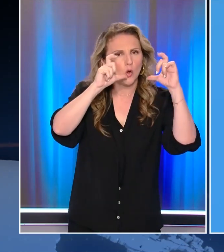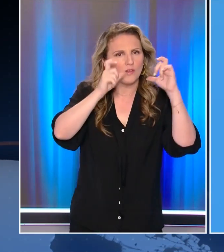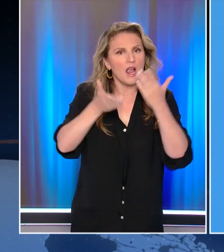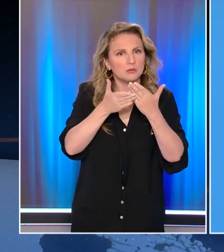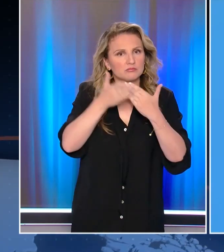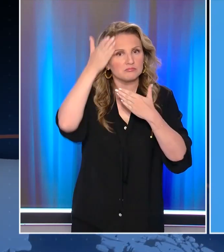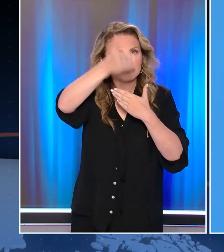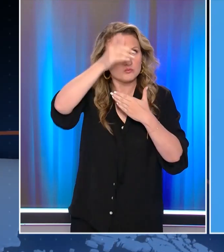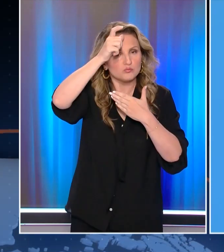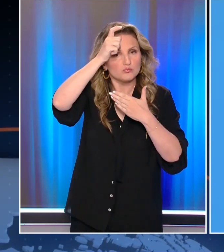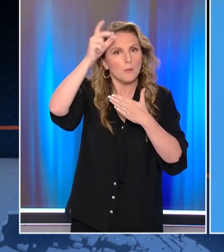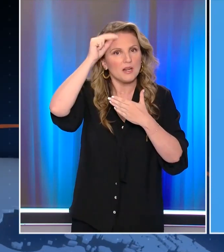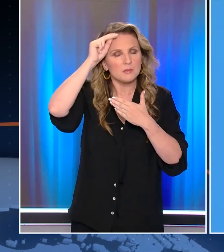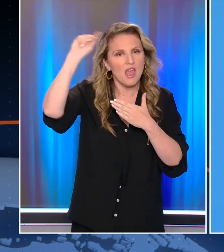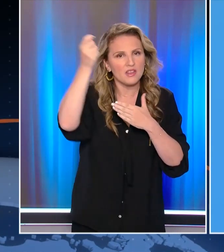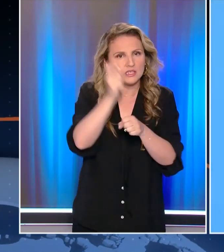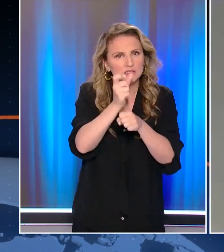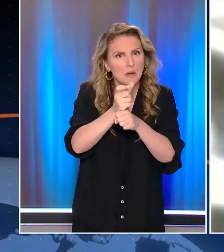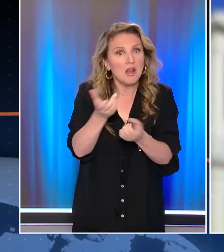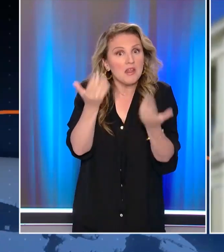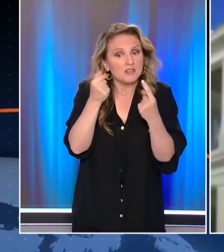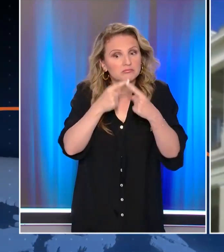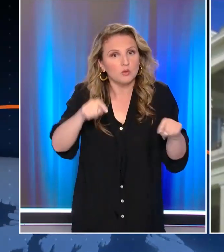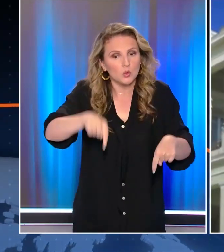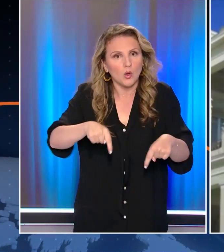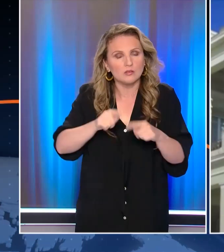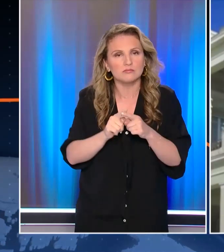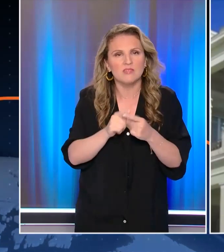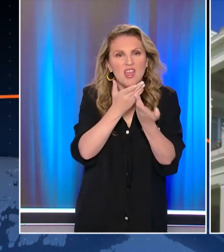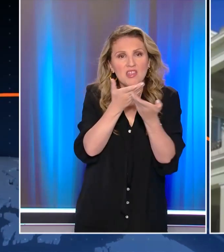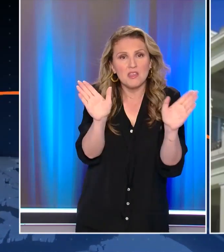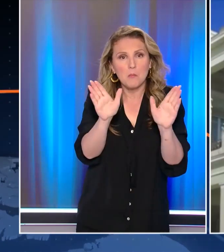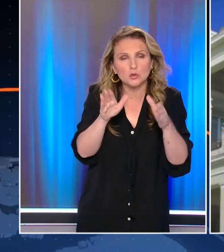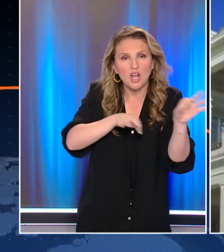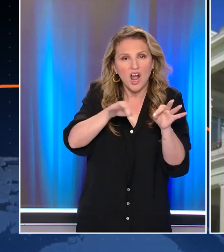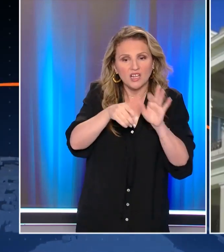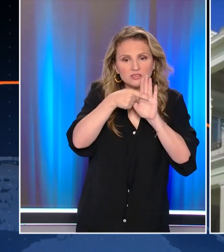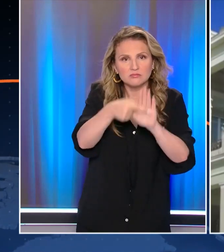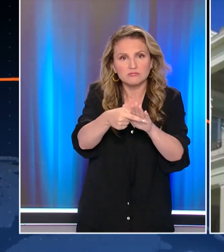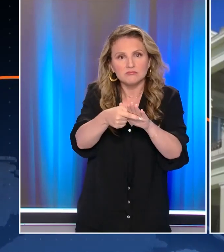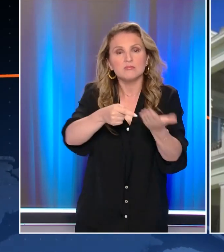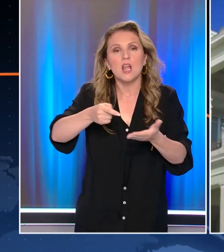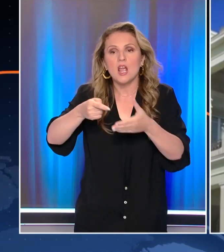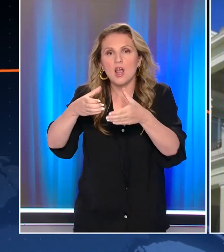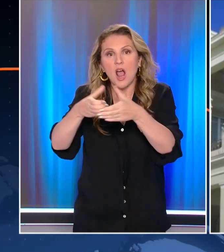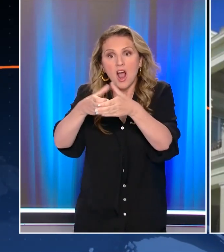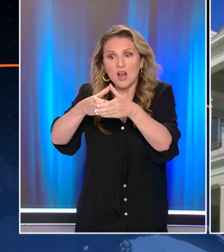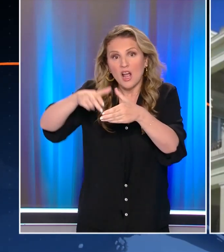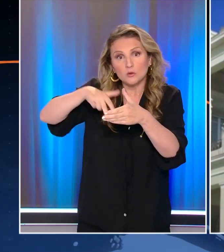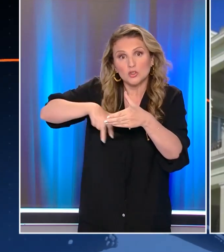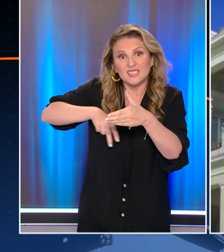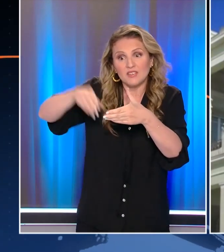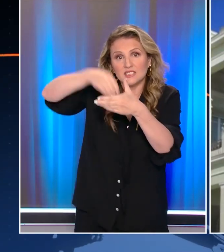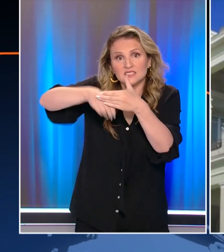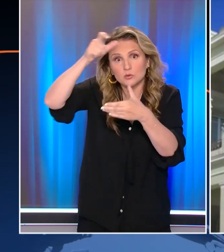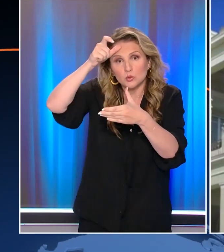επισκεφθεί και το Τουρκικό Πανεπιστήμιο Εθνικής Άμυνας Η δημόσια ανάρτηση χάρτη από ανώτατα στελέχη του κόμματος που αποτελεί κυβερνητικό εταίρος